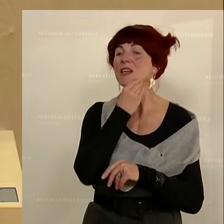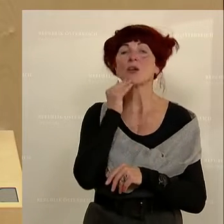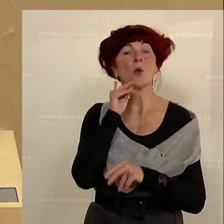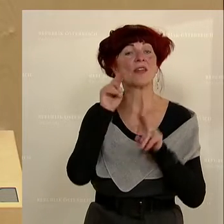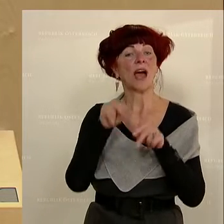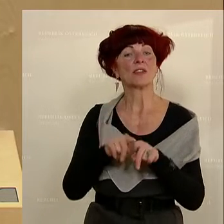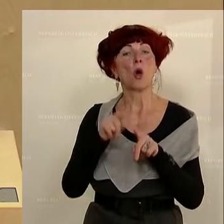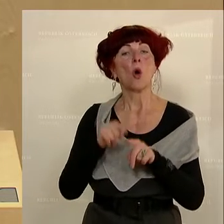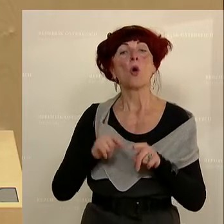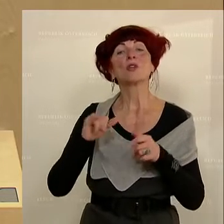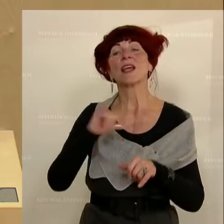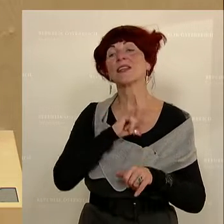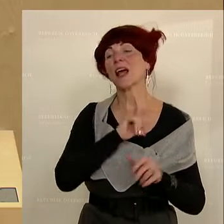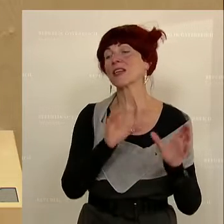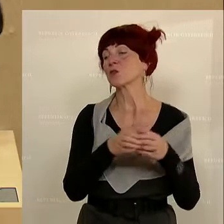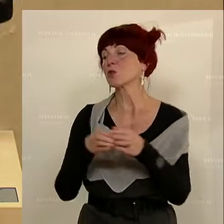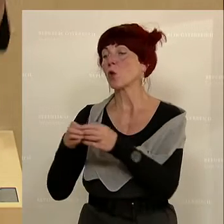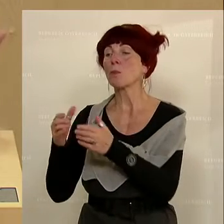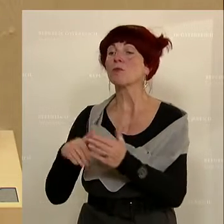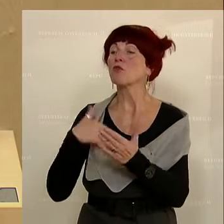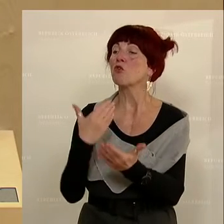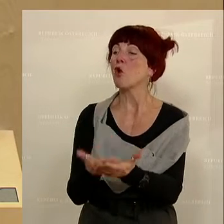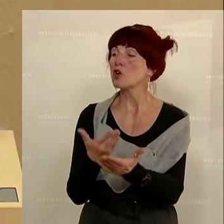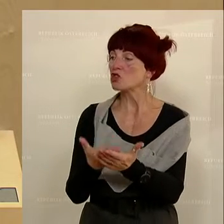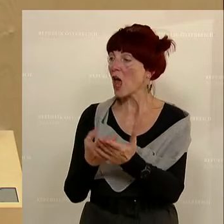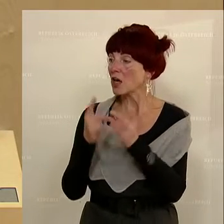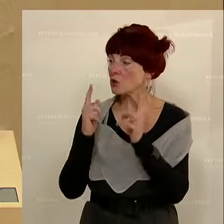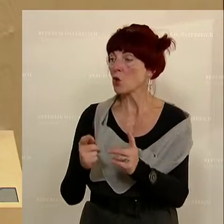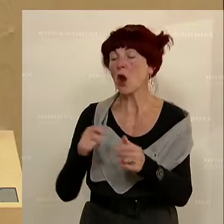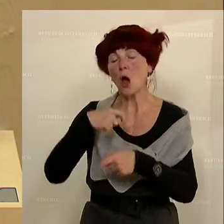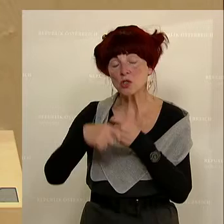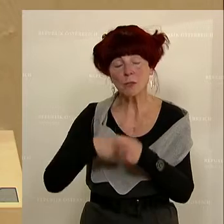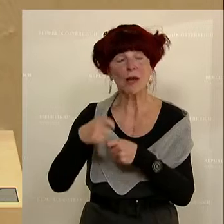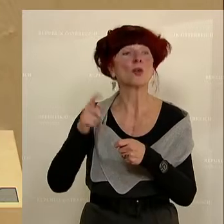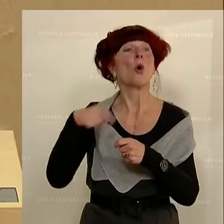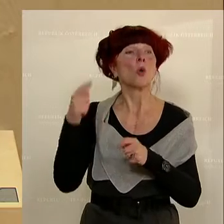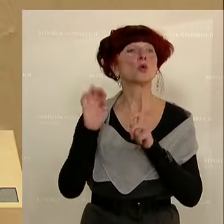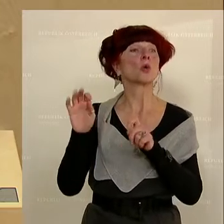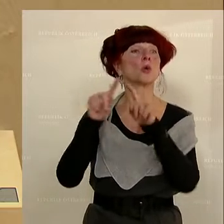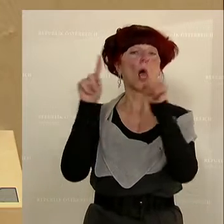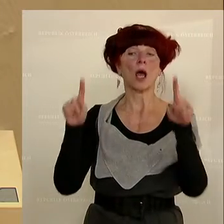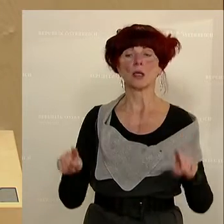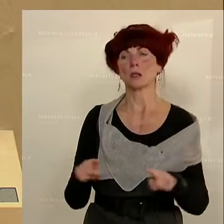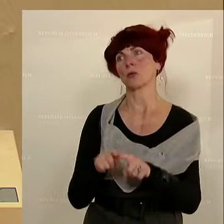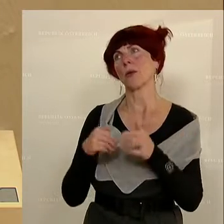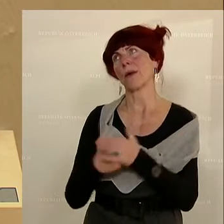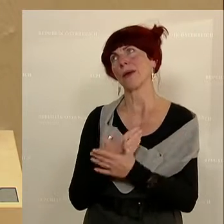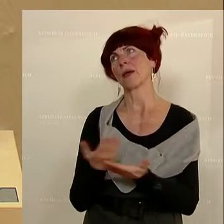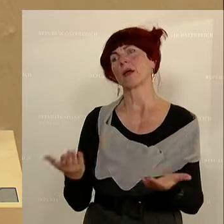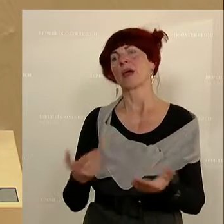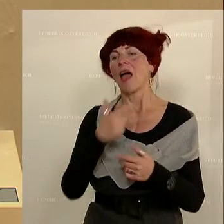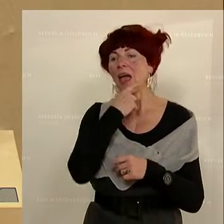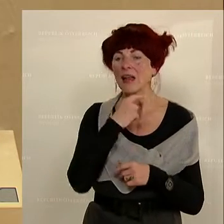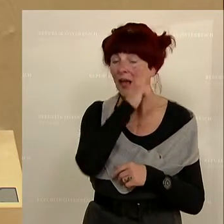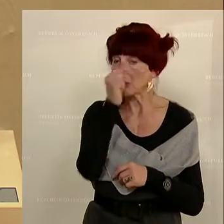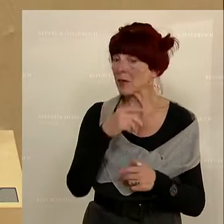Stakeholdern einen Vorschlag auszuarbeiten und den wieder zur Begutachtung zu führen. Für ältere Menschen bedeutet es, dass wir noch immer keine Lösung haben. Sie